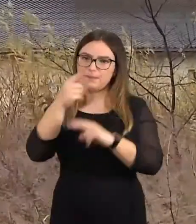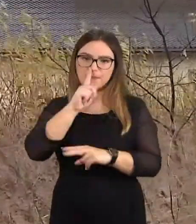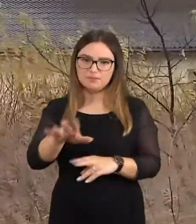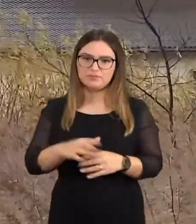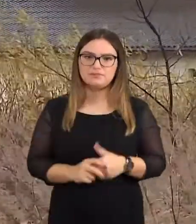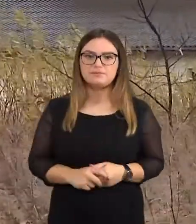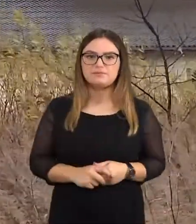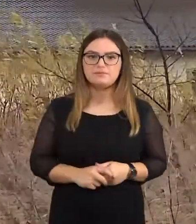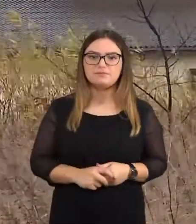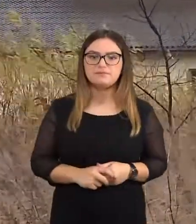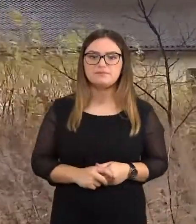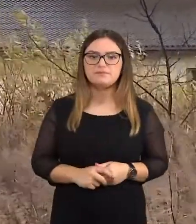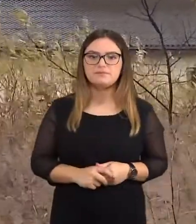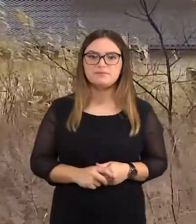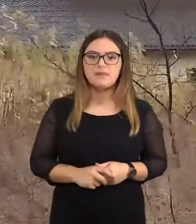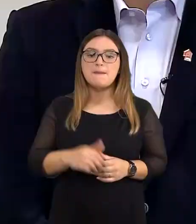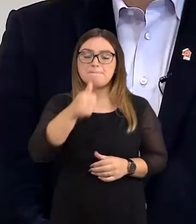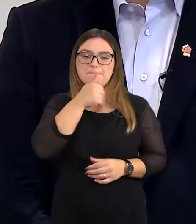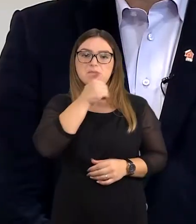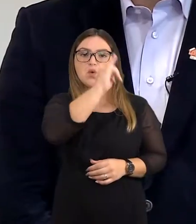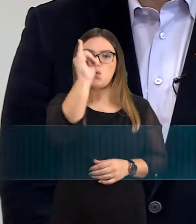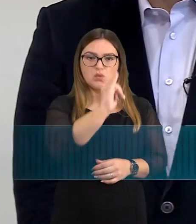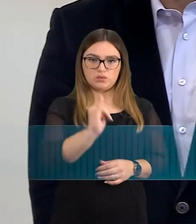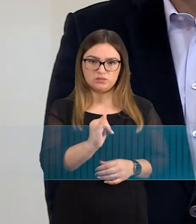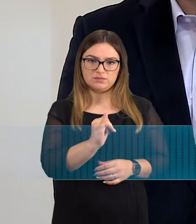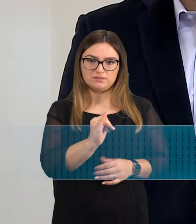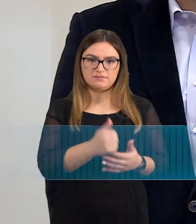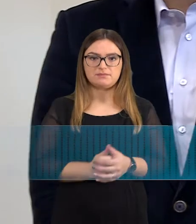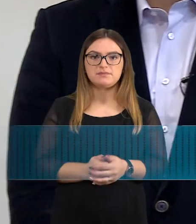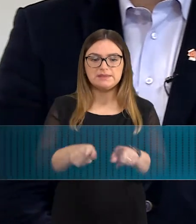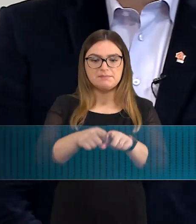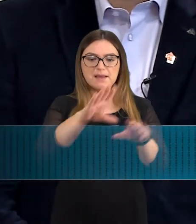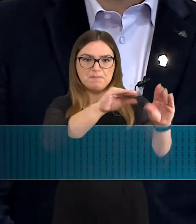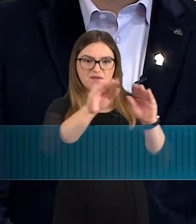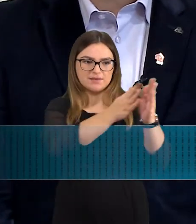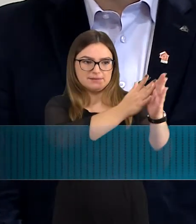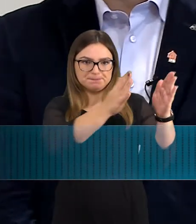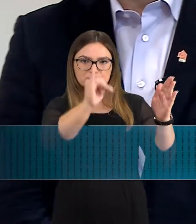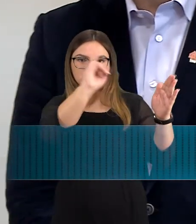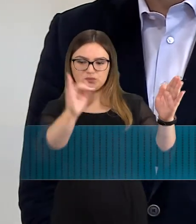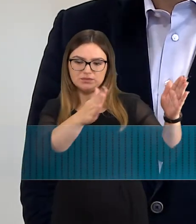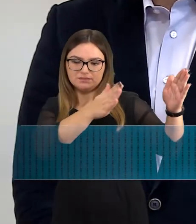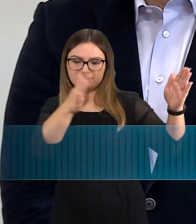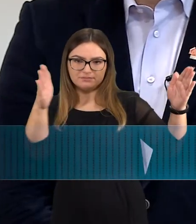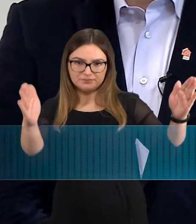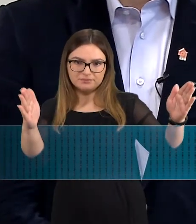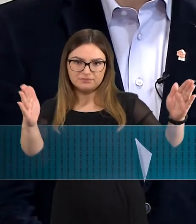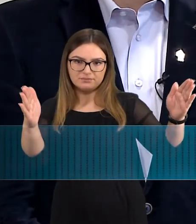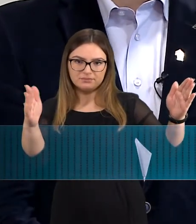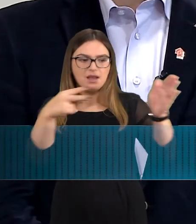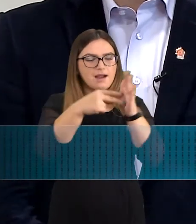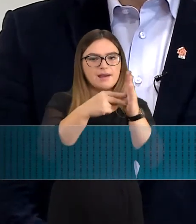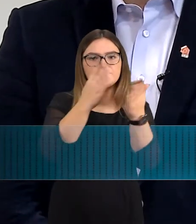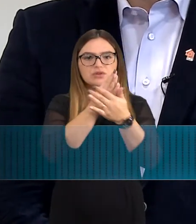Pastoriui metu čia pastebiamas tik sezoninis vyravimas. Rudens, sakykime, laikotarpis būna ir ankstyvojo pavasario. Tai